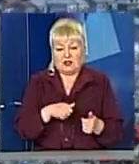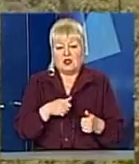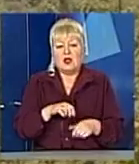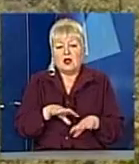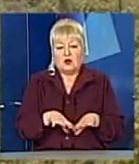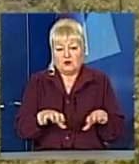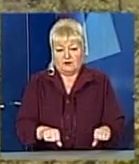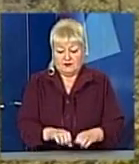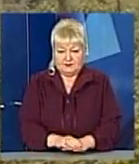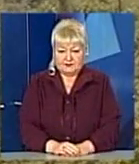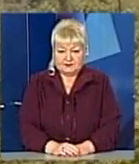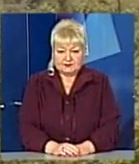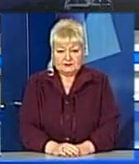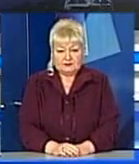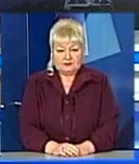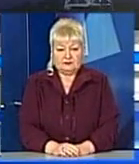Качмар, Назар Петуляк, Новини.